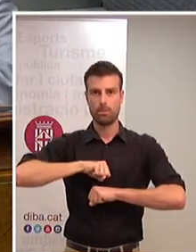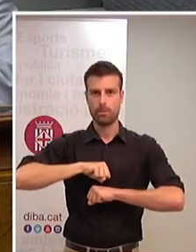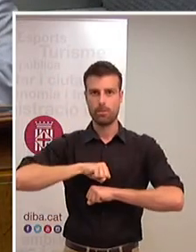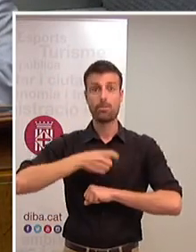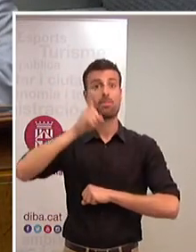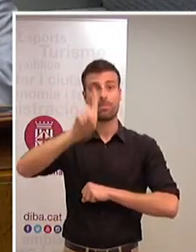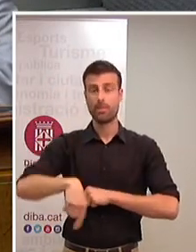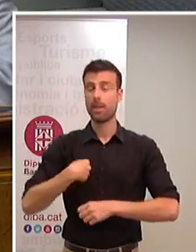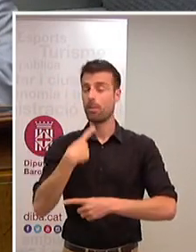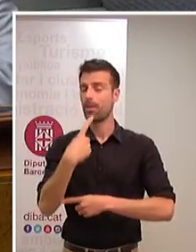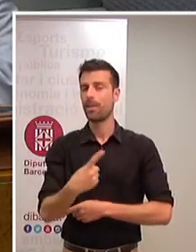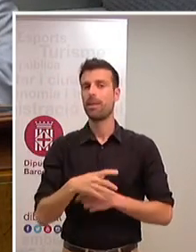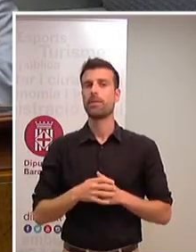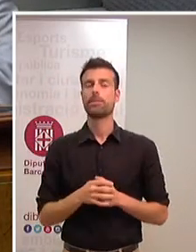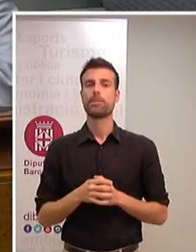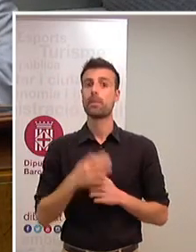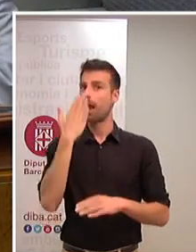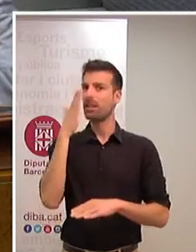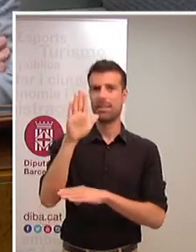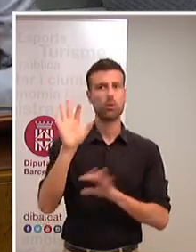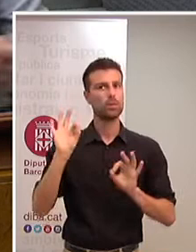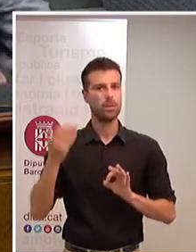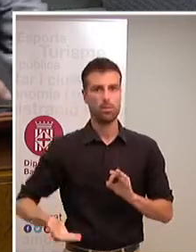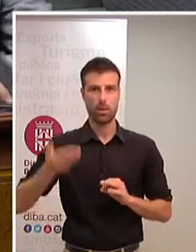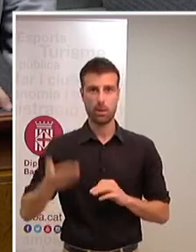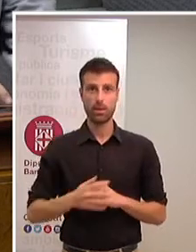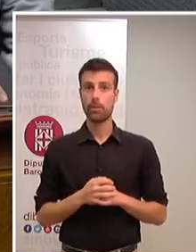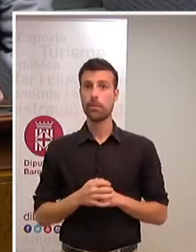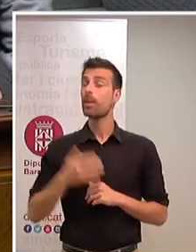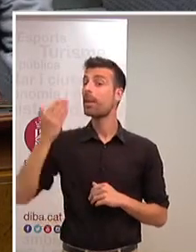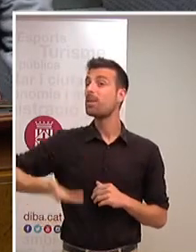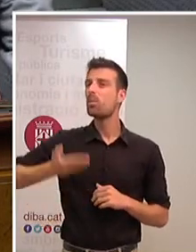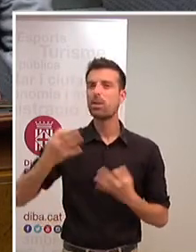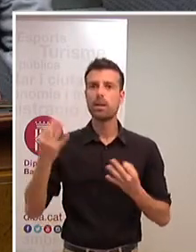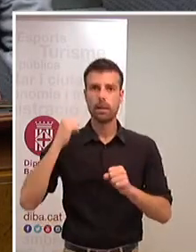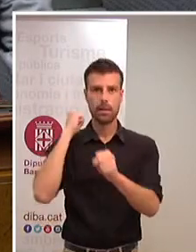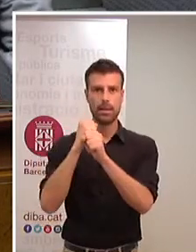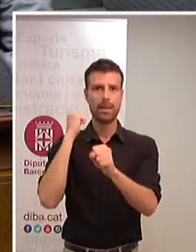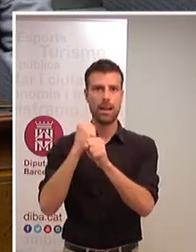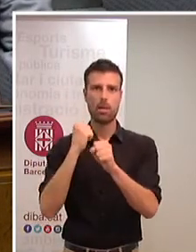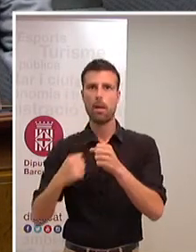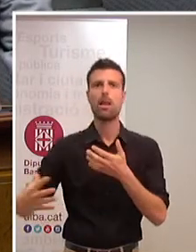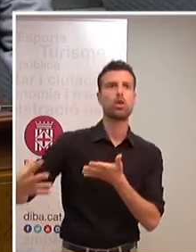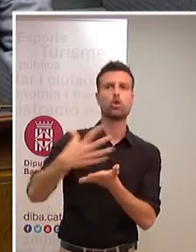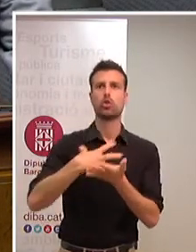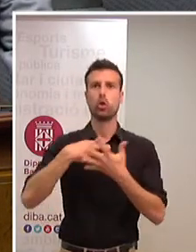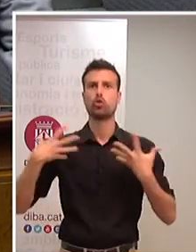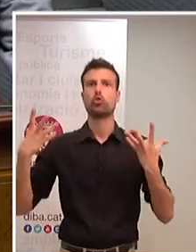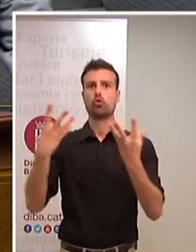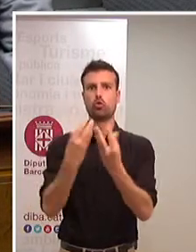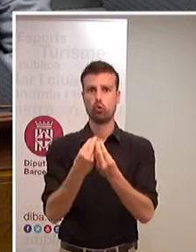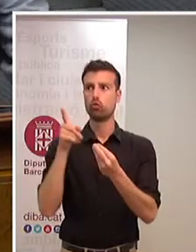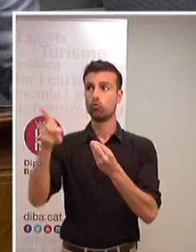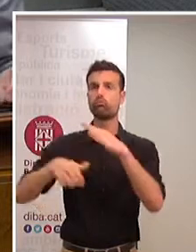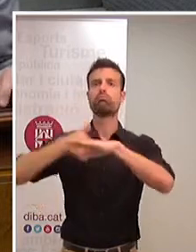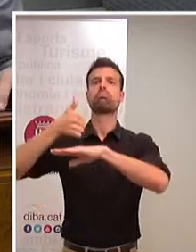això havia de ser una anècdota, que el que seria important seria la feina que faríem tots plegats sota la teva presidència.